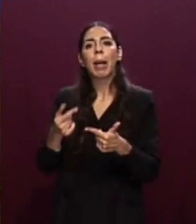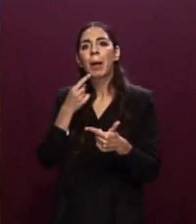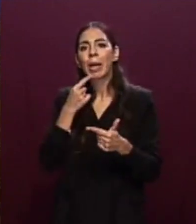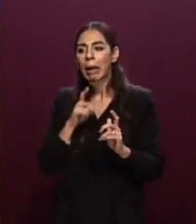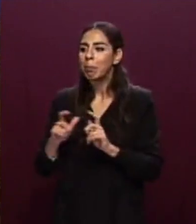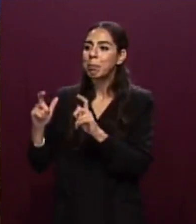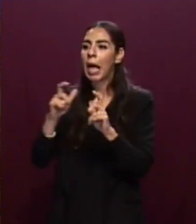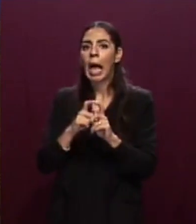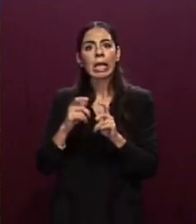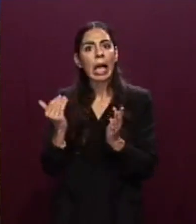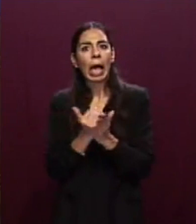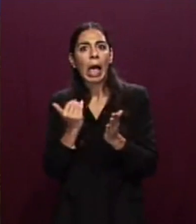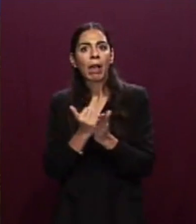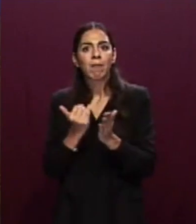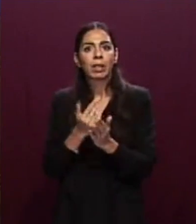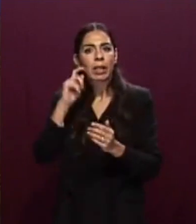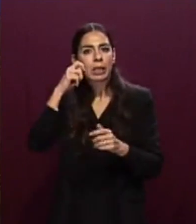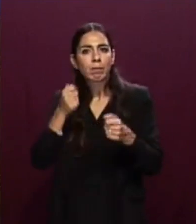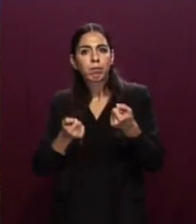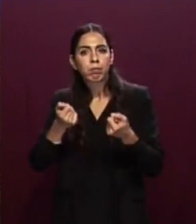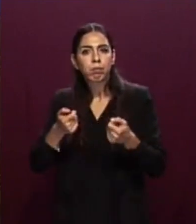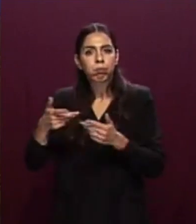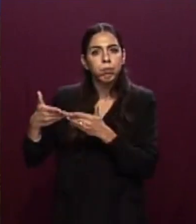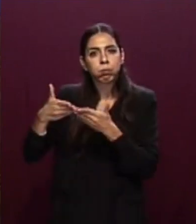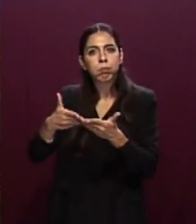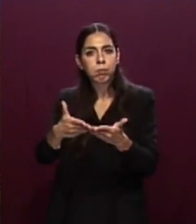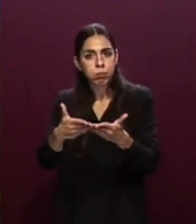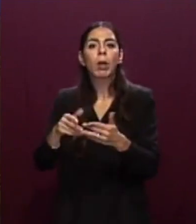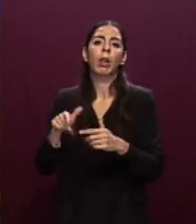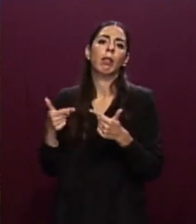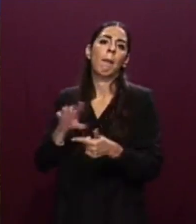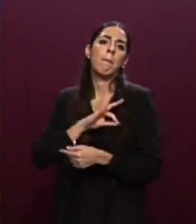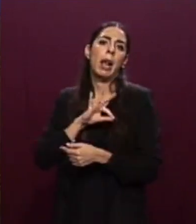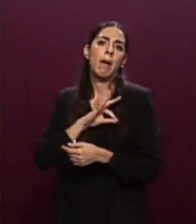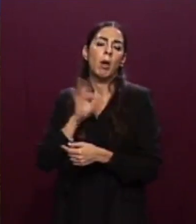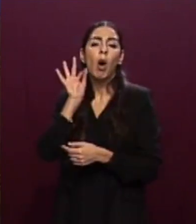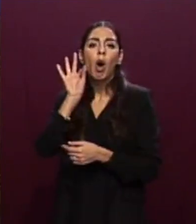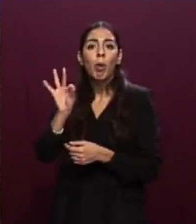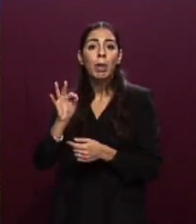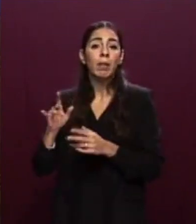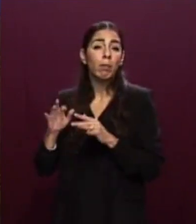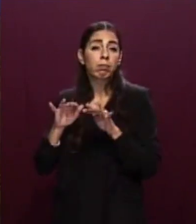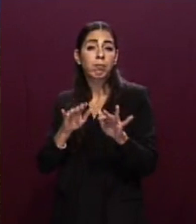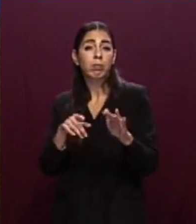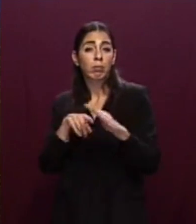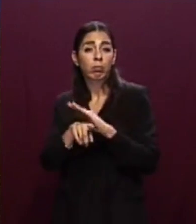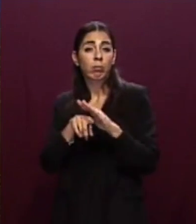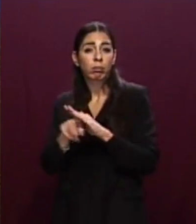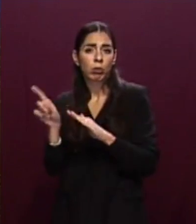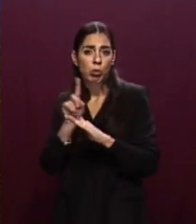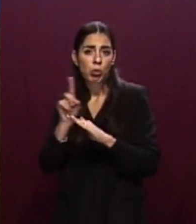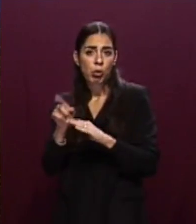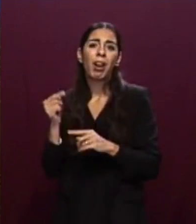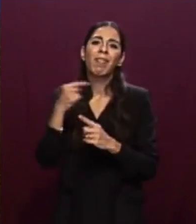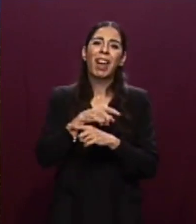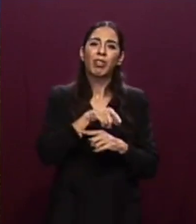lotta all'immigrazione illegale, con l'obiettivo di contrastare il traffico dei migranti e, al contempo, rafforzare i canali di ingresso legale.